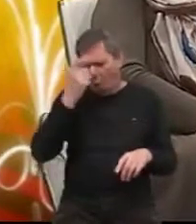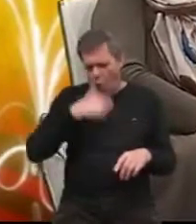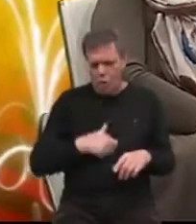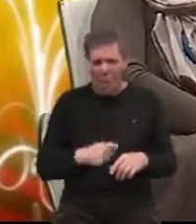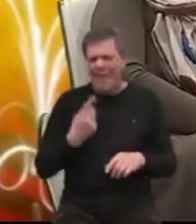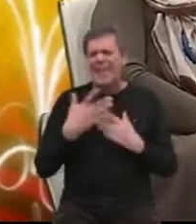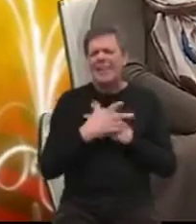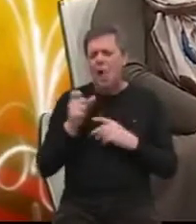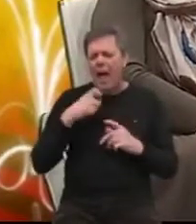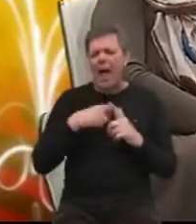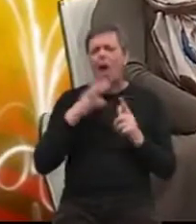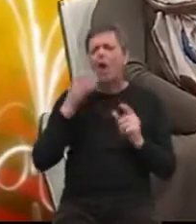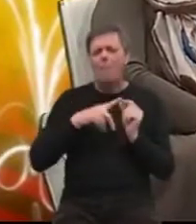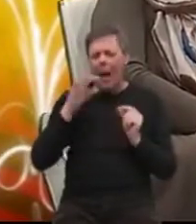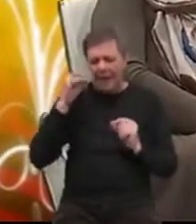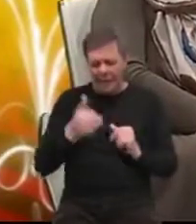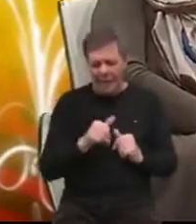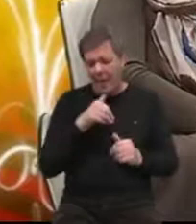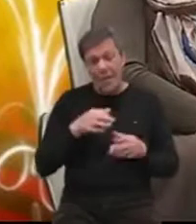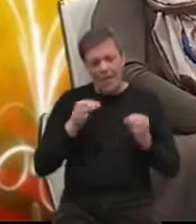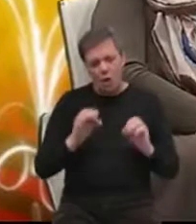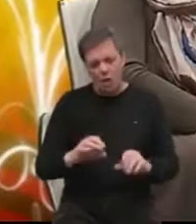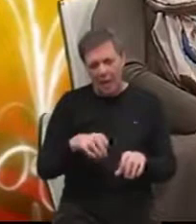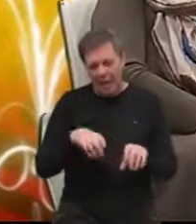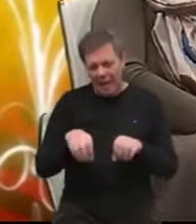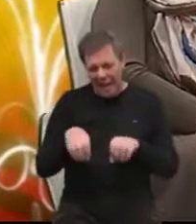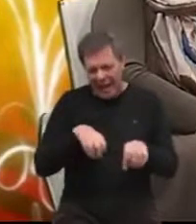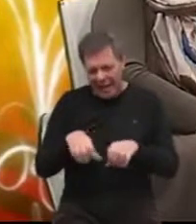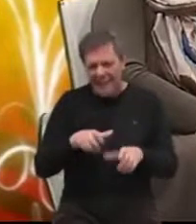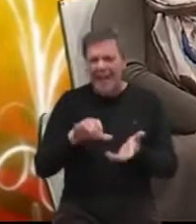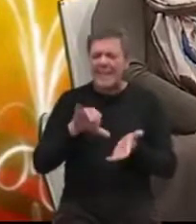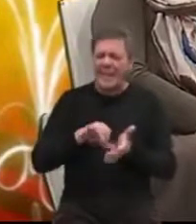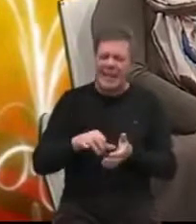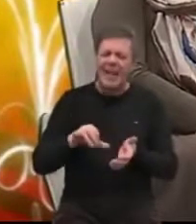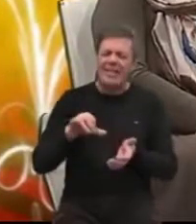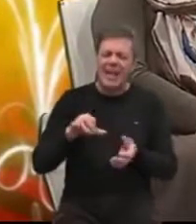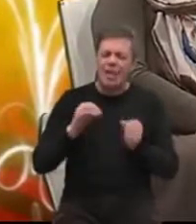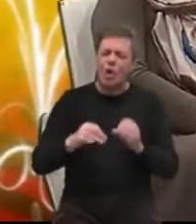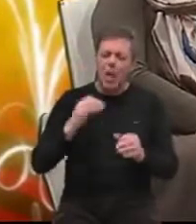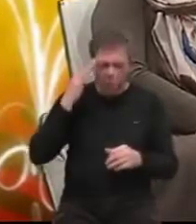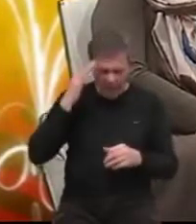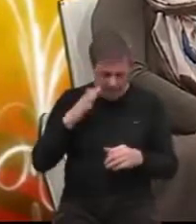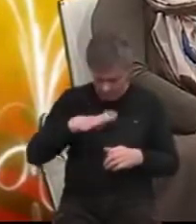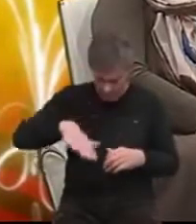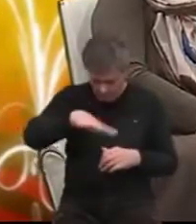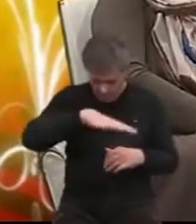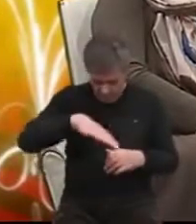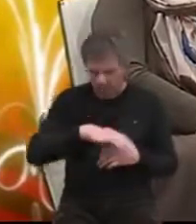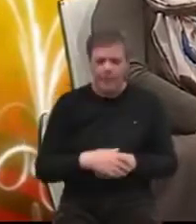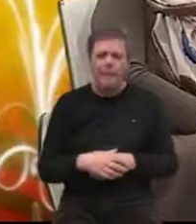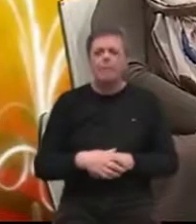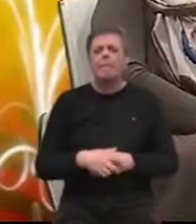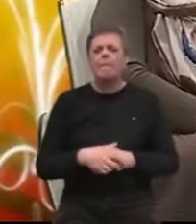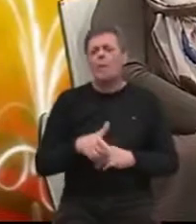Izoli i u Kopru, plus socijalnih radnika iz Centara za socijalnu skrb sa tog područja. Znači, kad govorim o